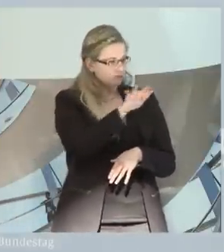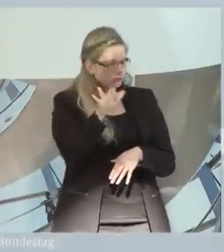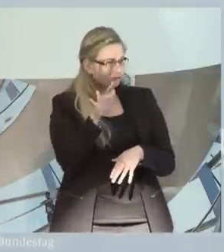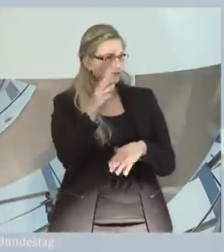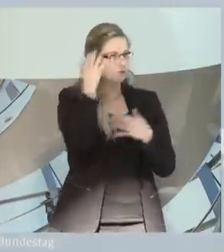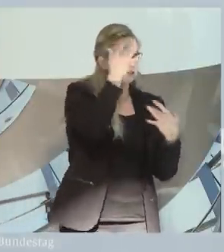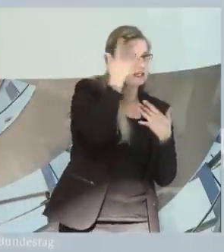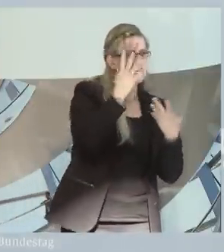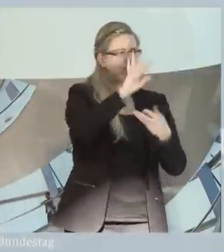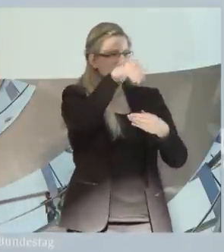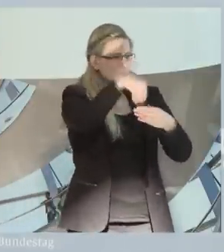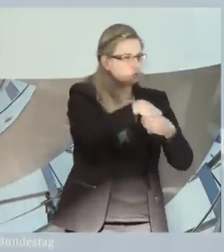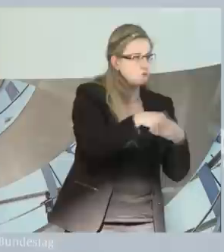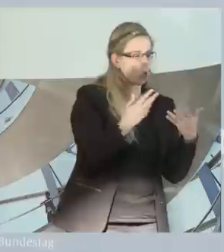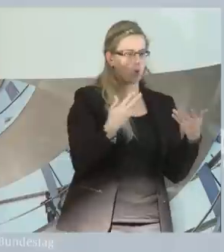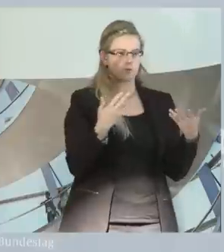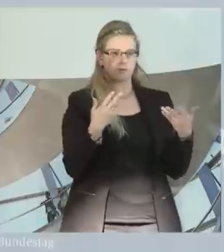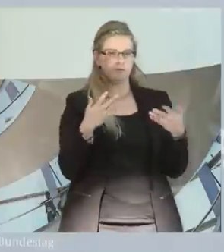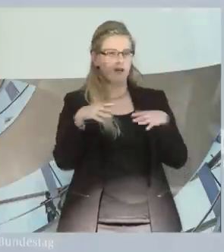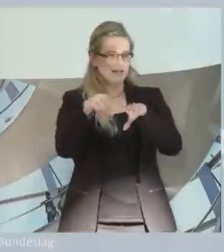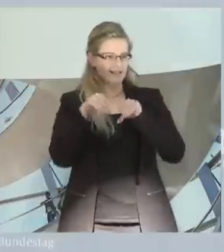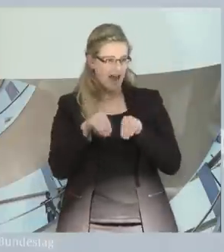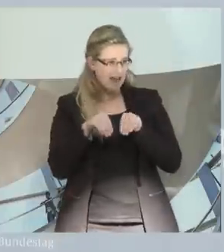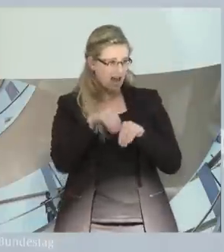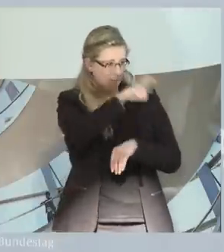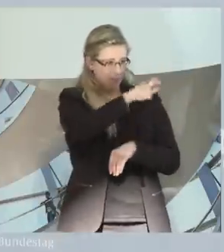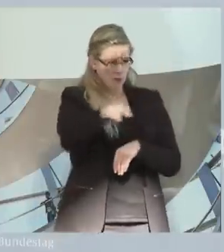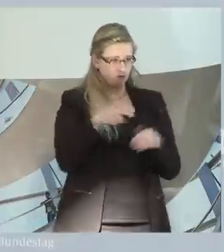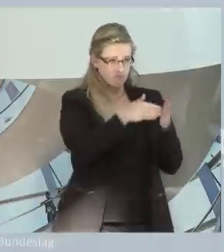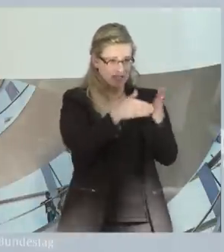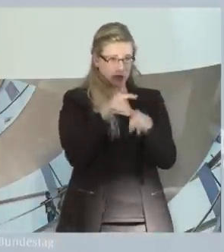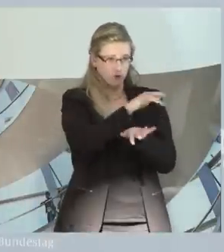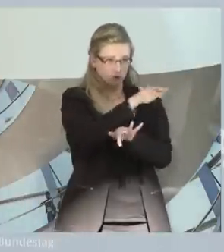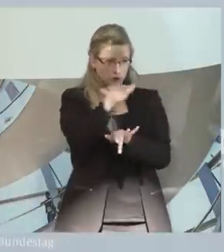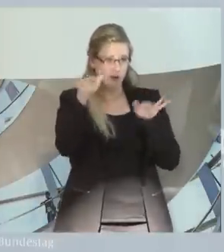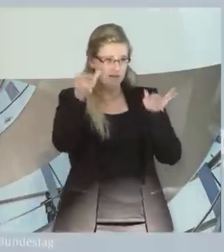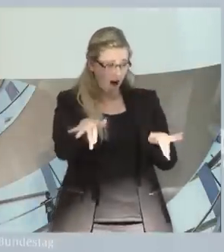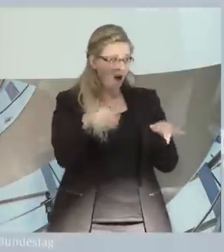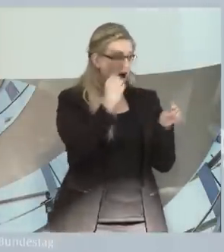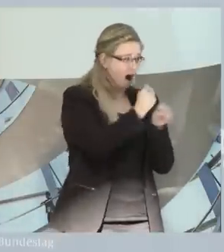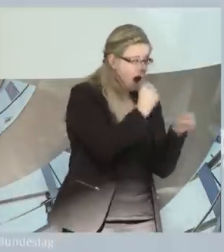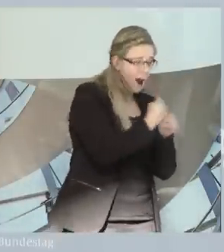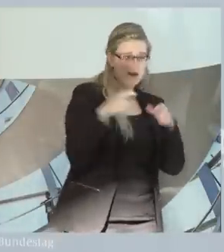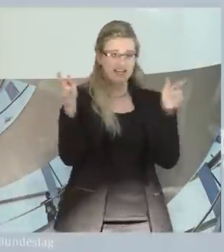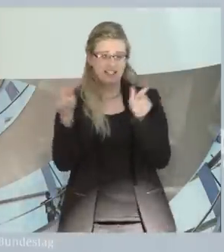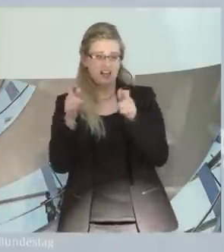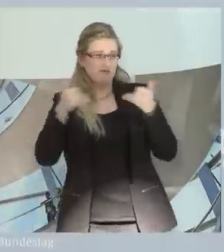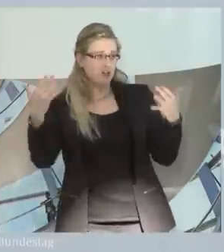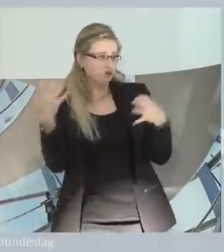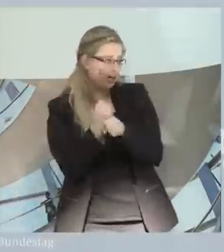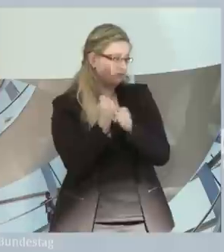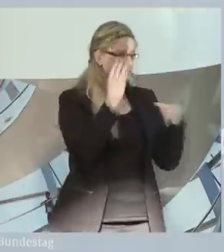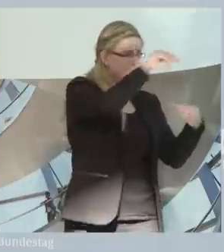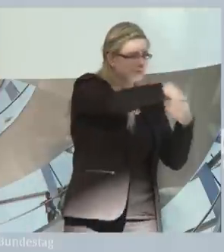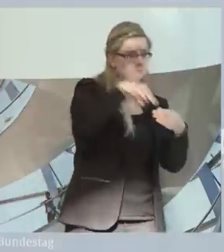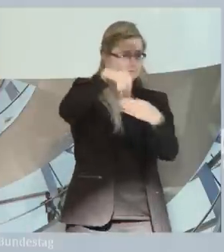Inklusion und Teilhabe von Menschen mit Behinderungen in Arbeit und Gesellschaft beschäftigen. Wir